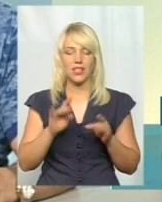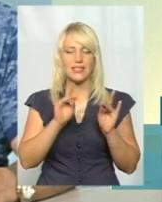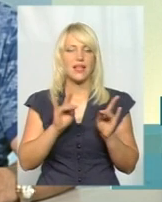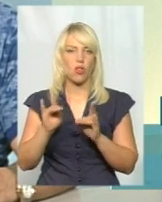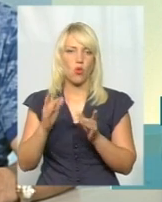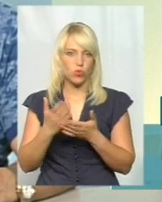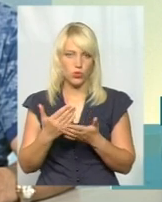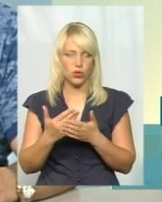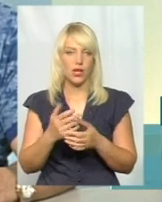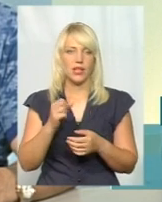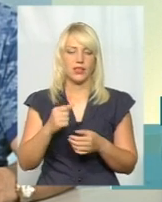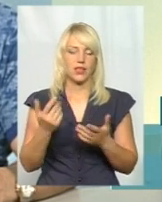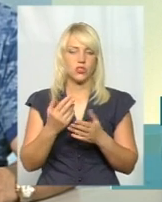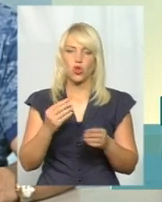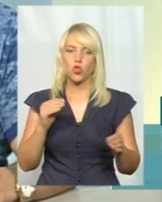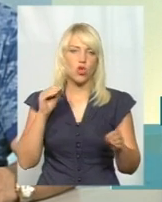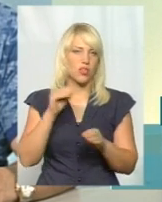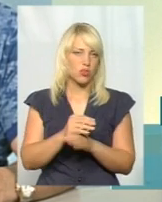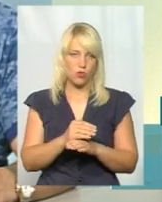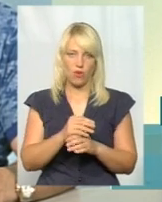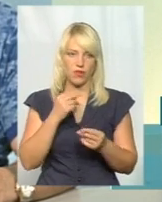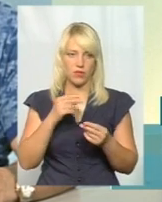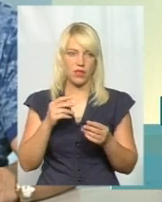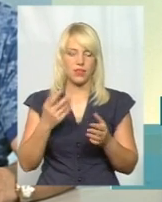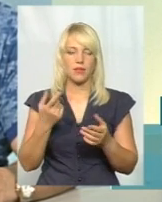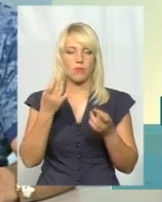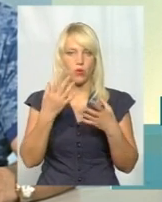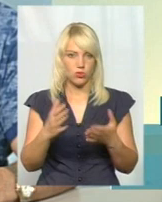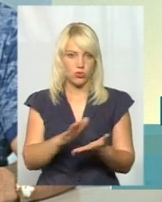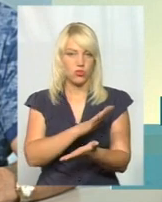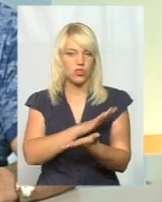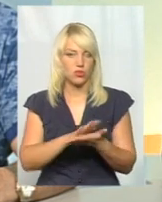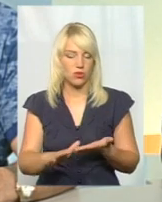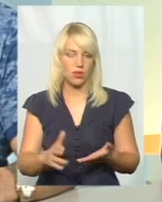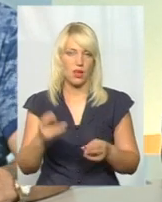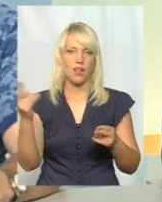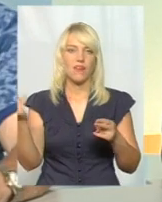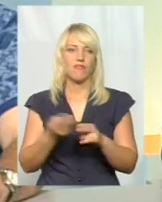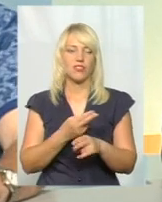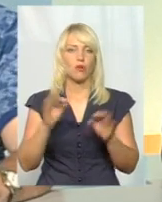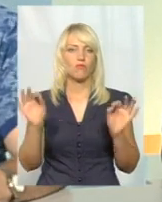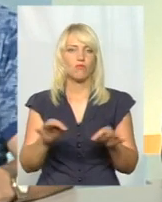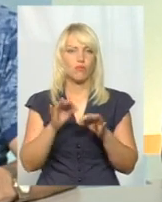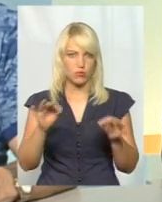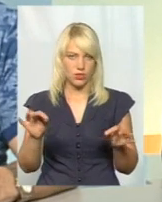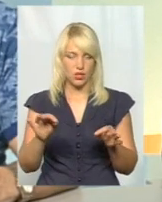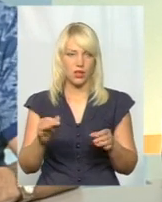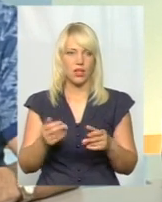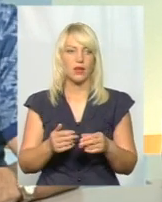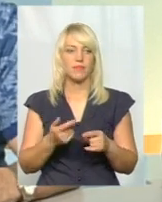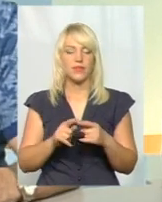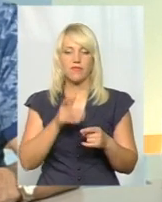якихось додаткових вкладень. Це елементарна чистота, це відсутність музики, це